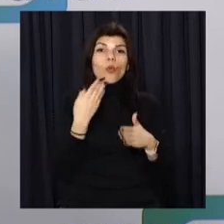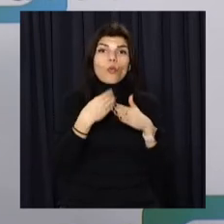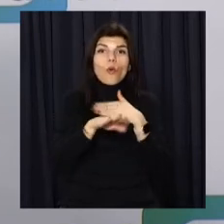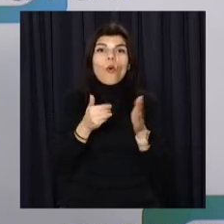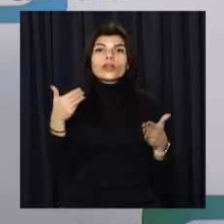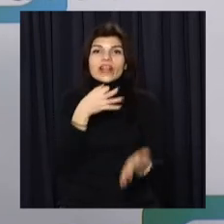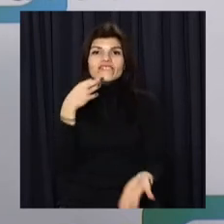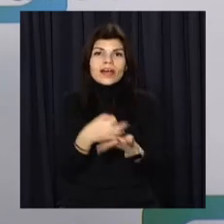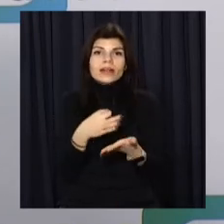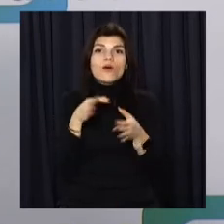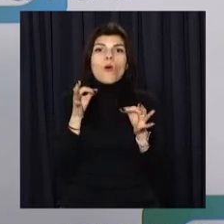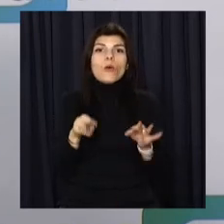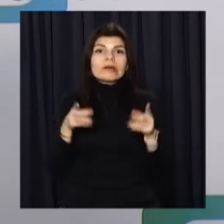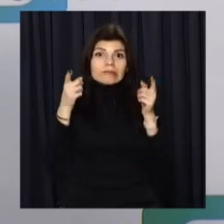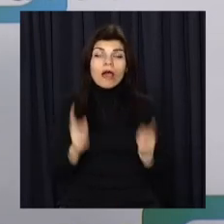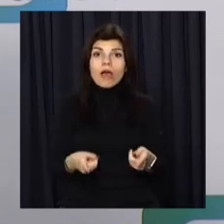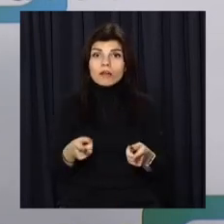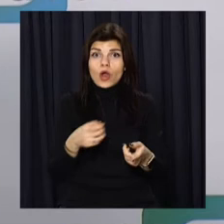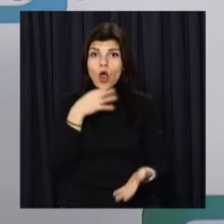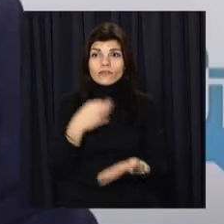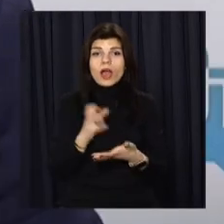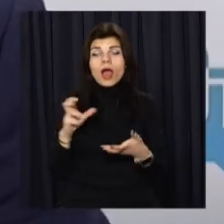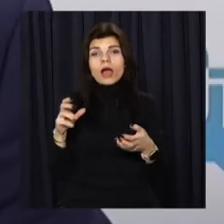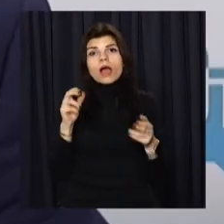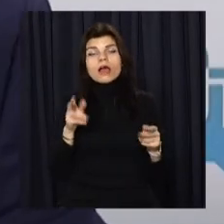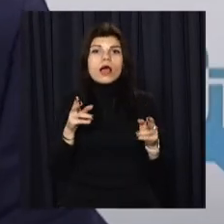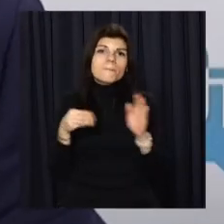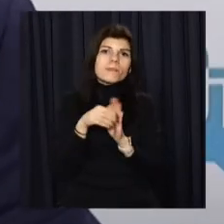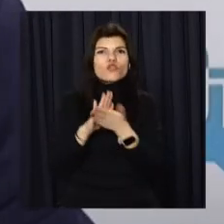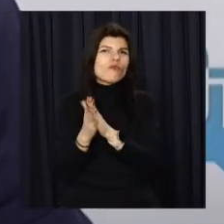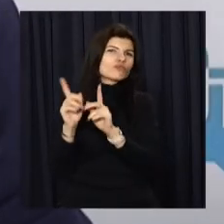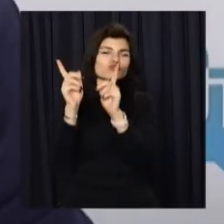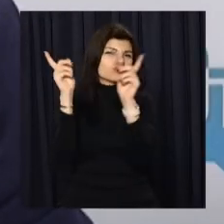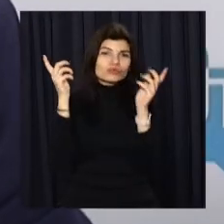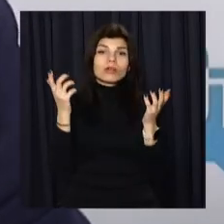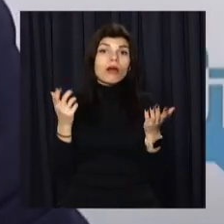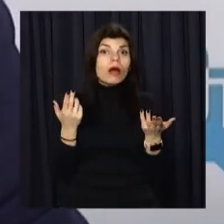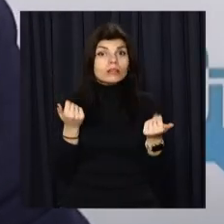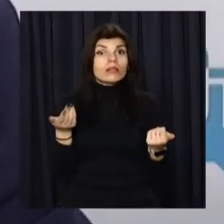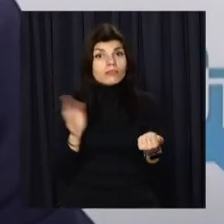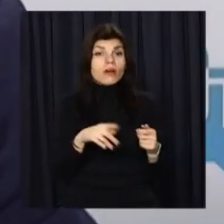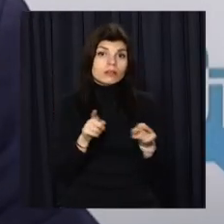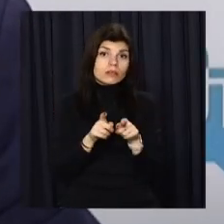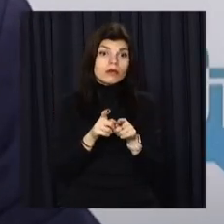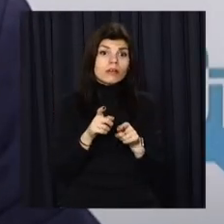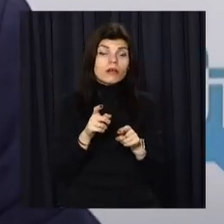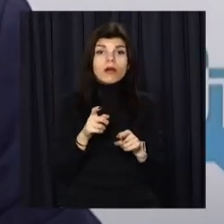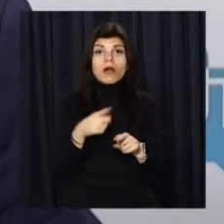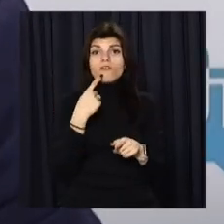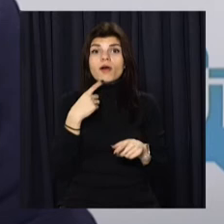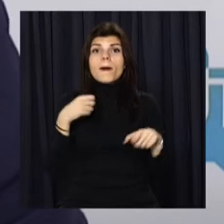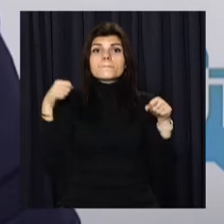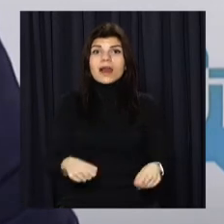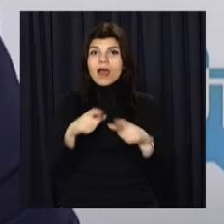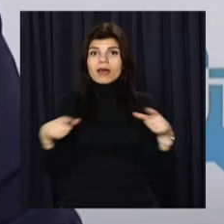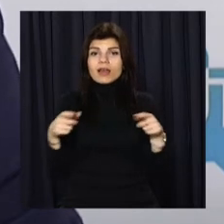від відповідно від відповідної, від відповідно відповідно відповідно відповідно. Проще, звісно, винести такий здається на проєкт «Давайте лишати агульно всіх прав».